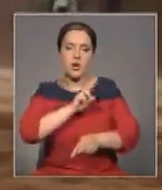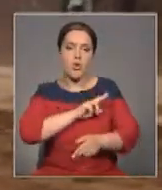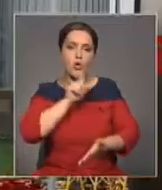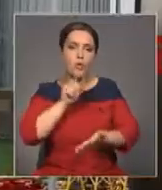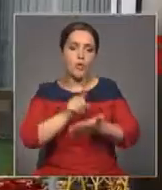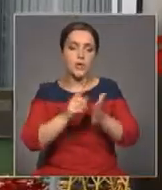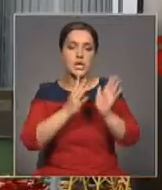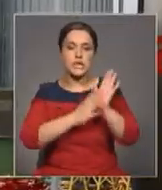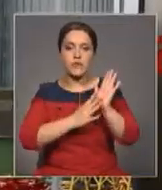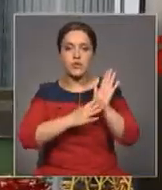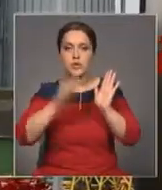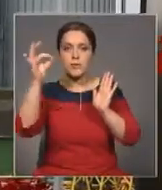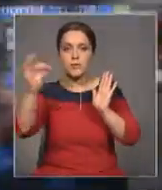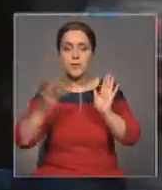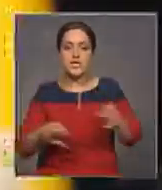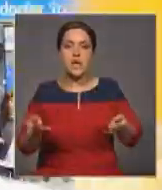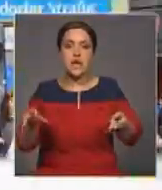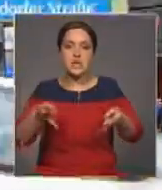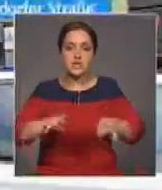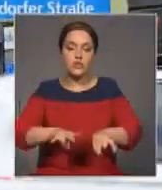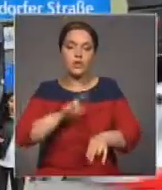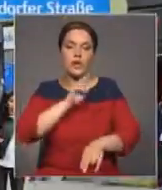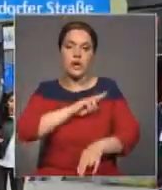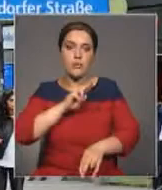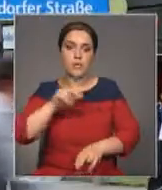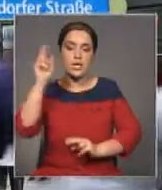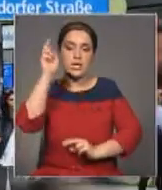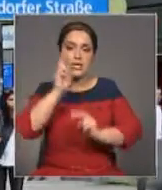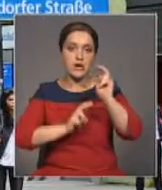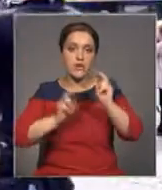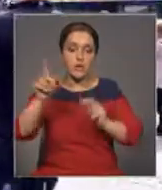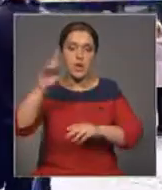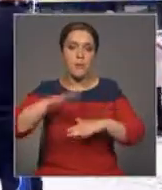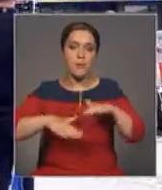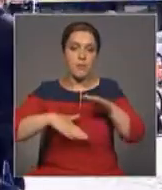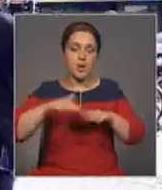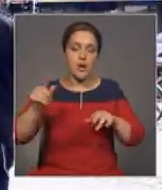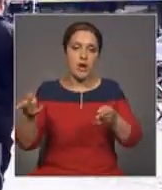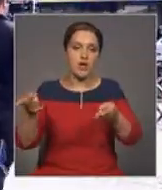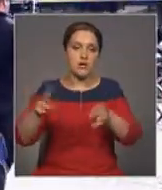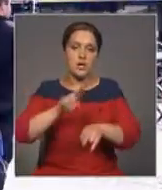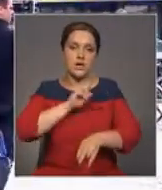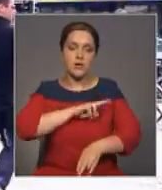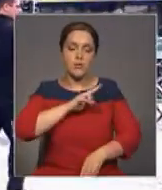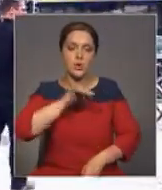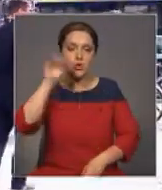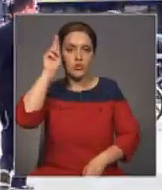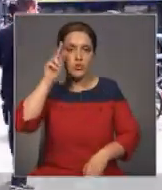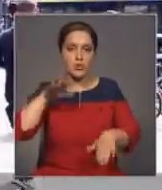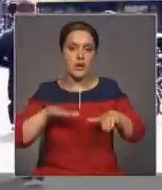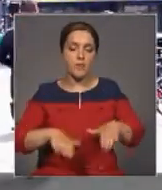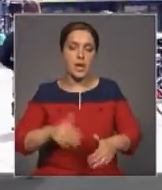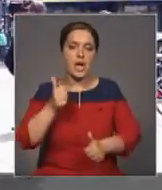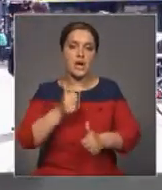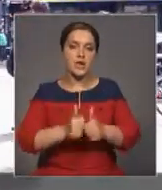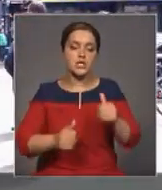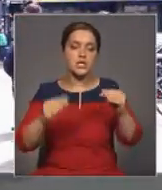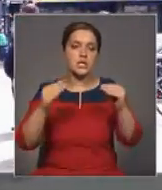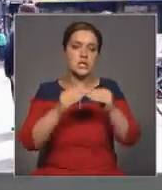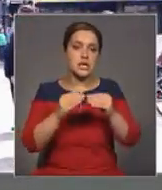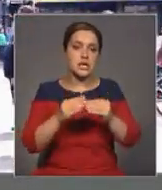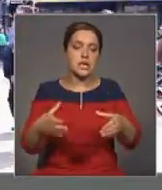из них остаются работать на том же предприятии, где проходили практику. Теперь каждая десятая немецкая компания нанимает